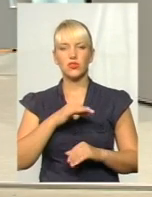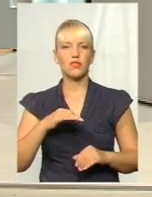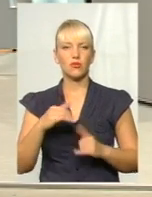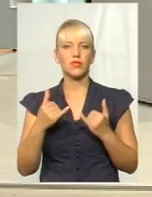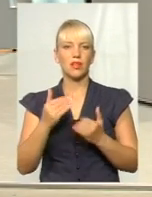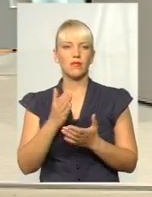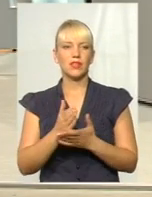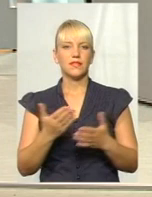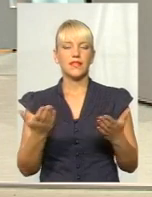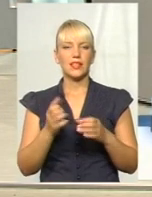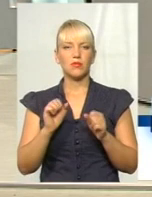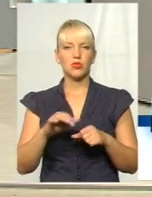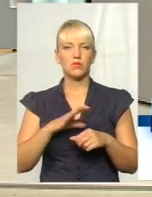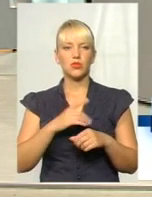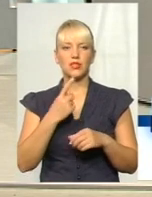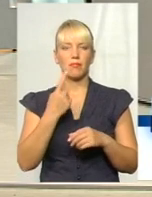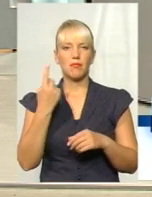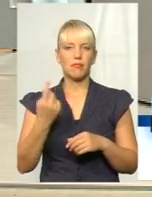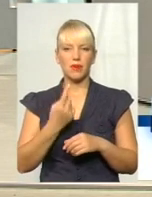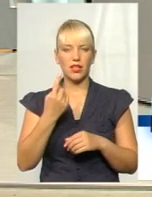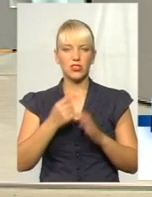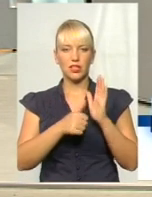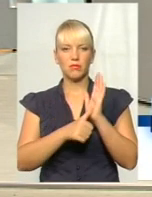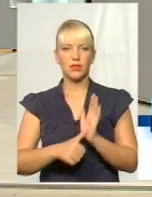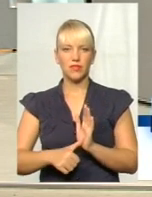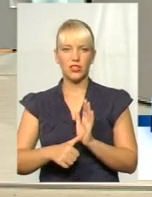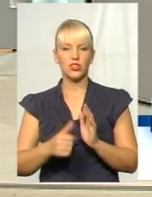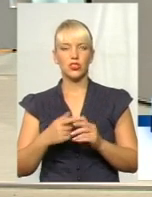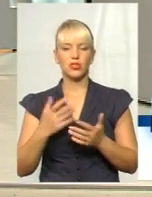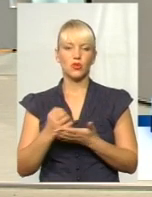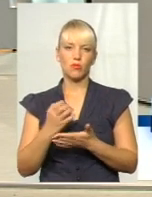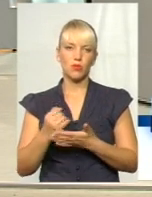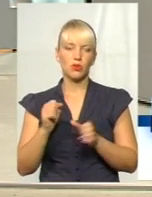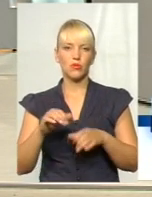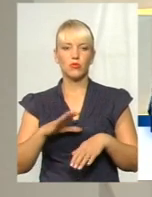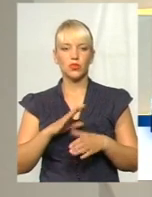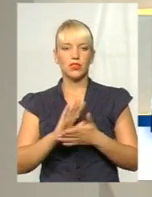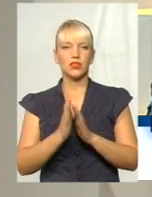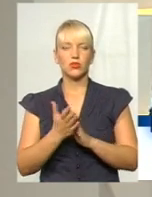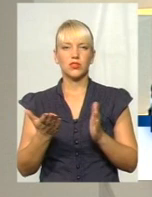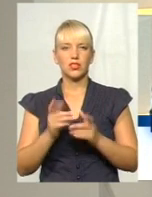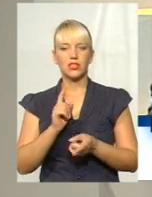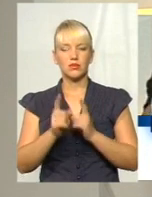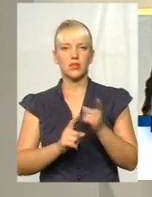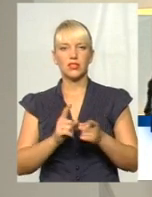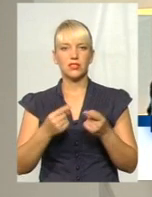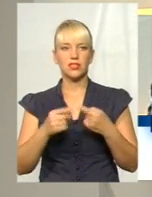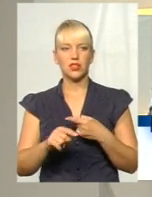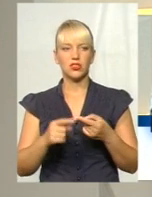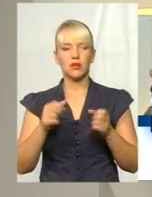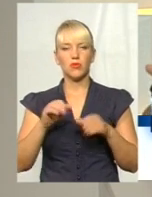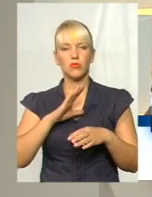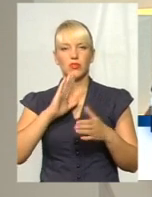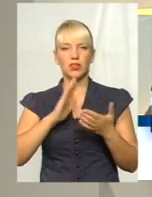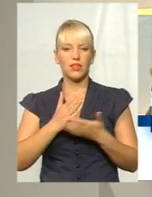зараз? Можливо, вже є якісь за перших півріччя здобутки. Можливо, ситуація, порівняно з іншим роком, якісно